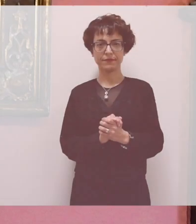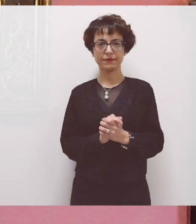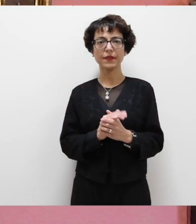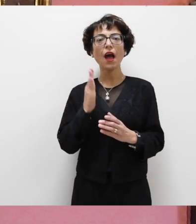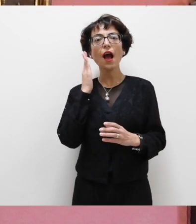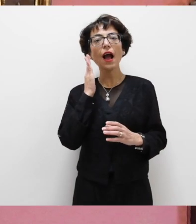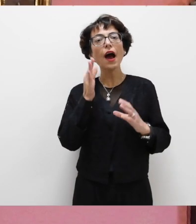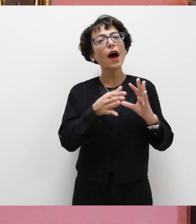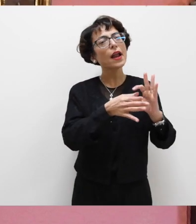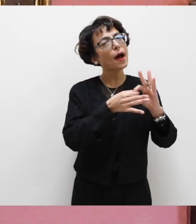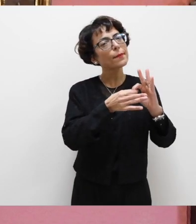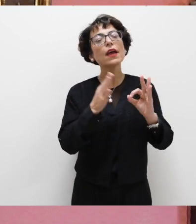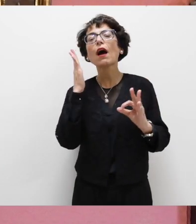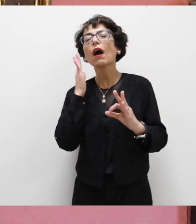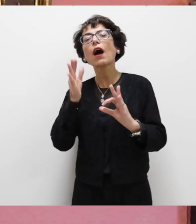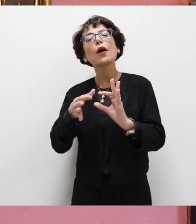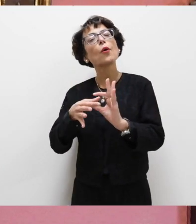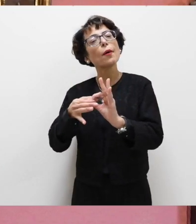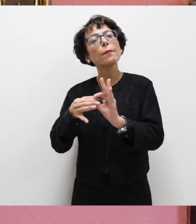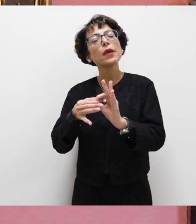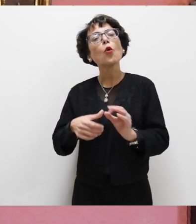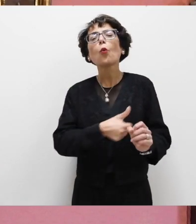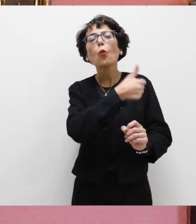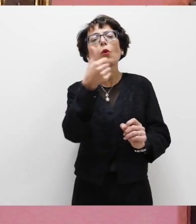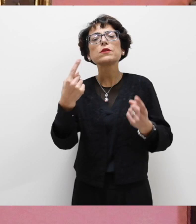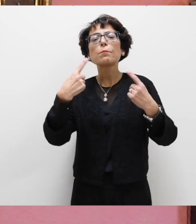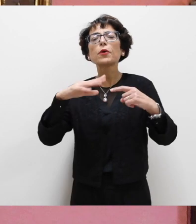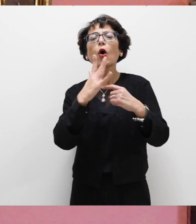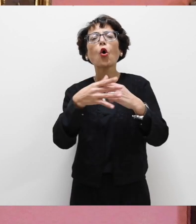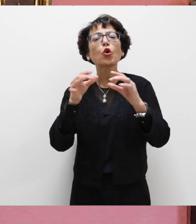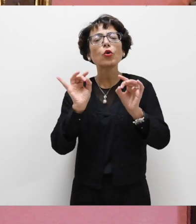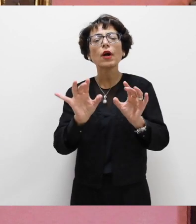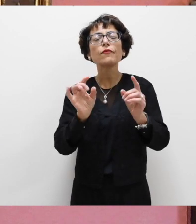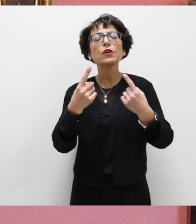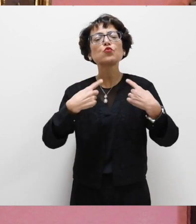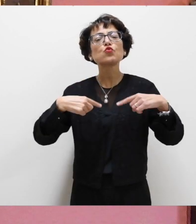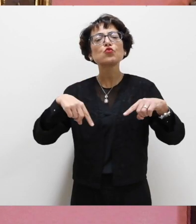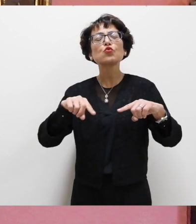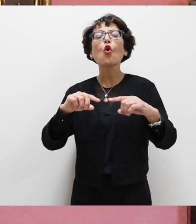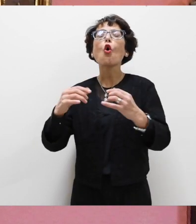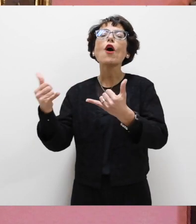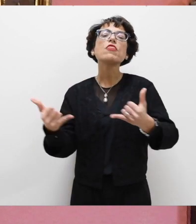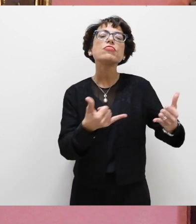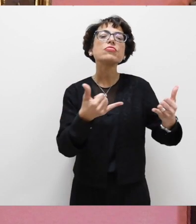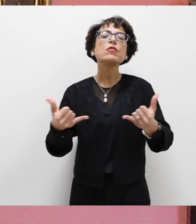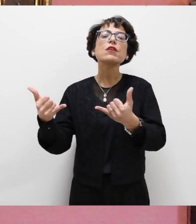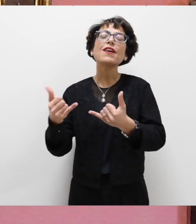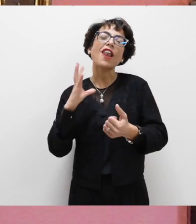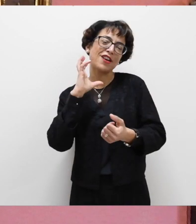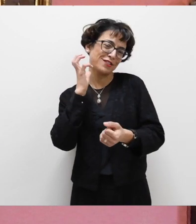Cara amica, caro amico, quest'anno a motivo della pandemia ci troviamo a trascorrere un Natale